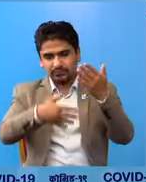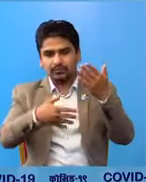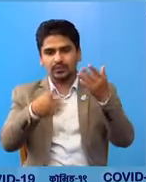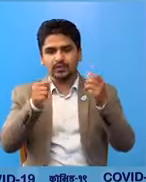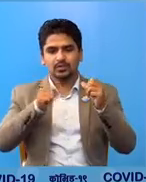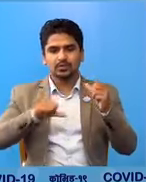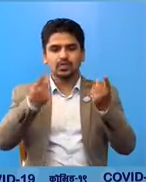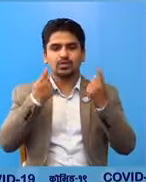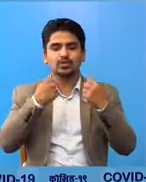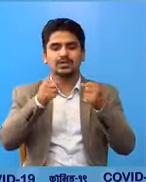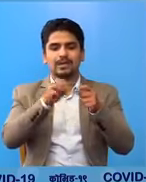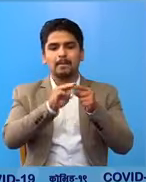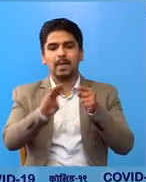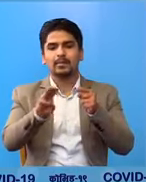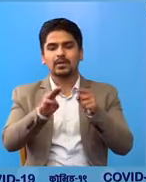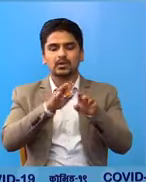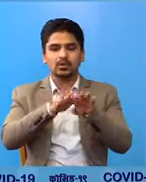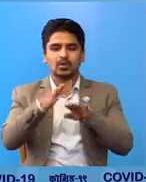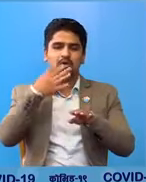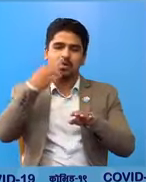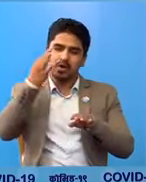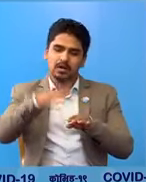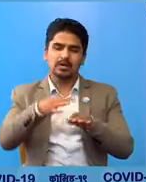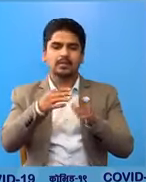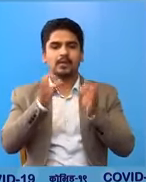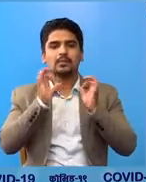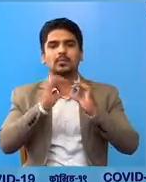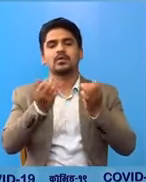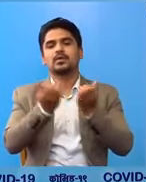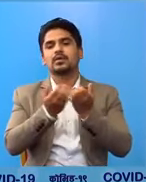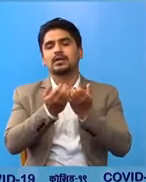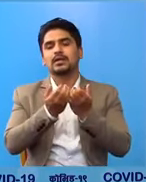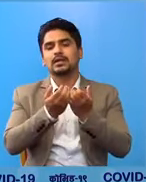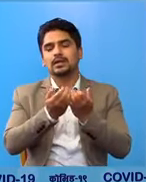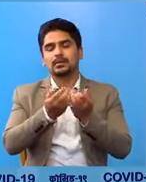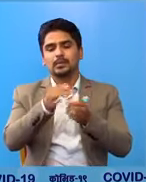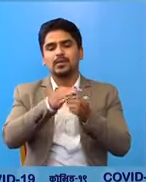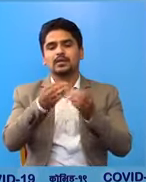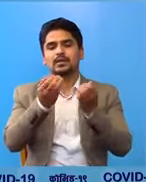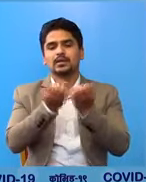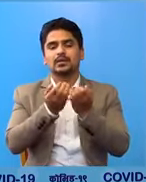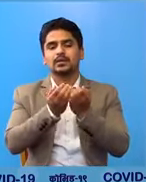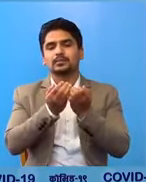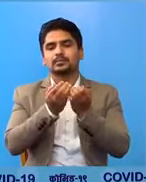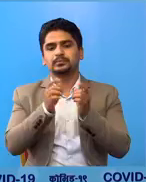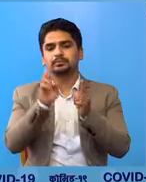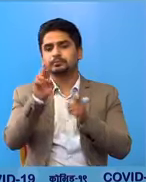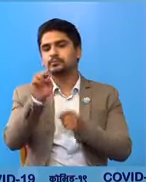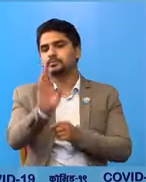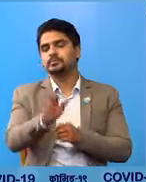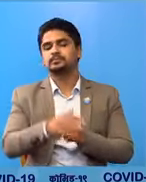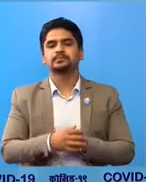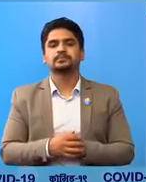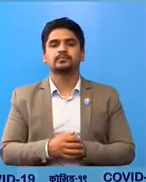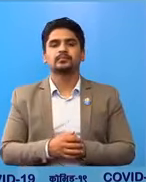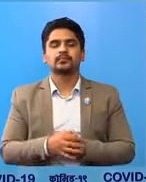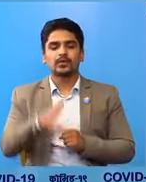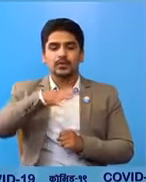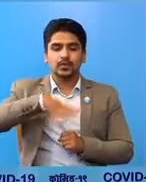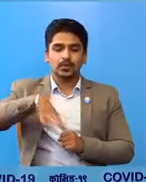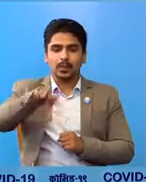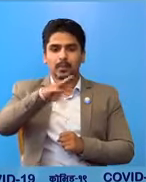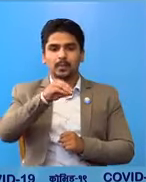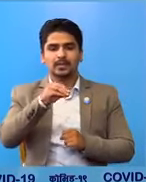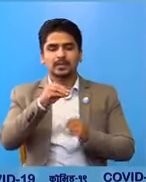जनस्वाथ्य माबदन्ड हरू अनिवारे रूप्मा पालना गर्ने गराउनी व्यवता मिलाउनु परने चा सबै